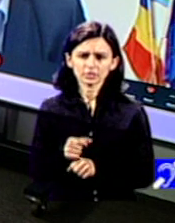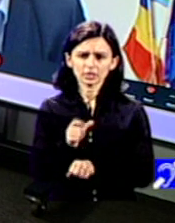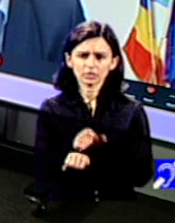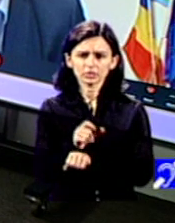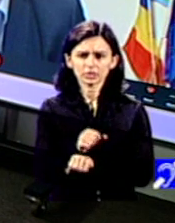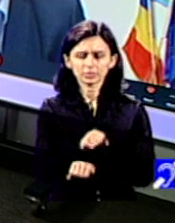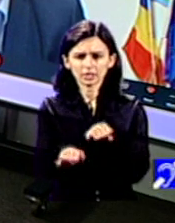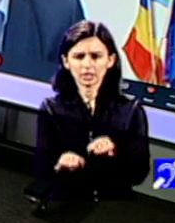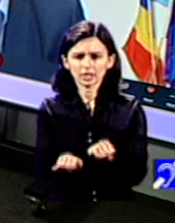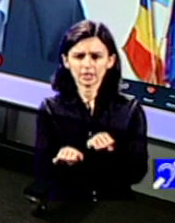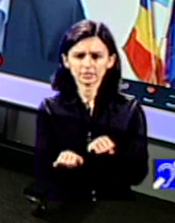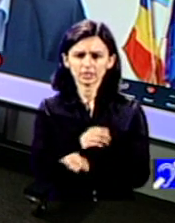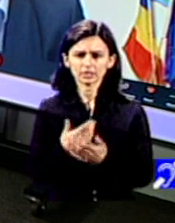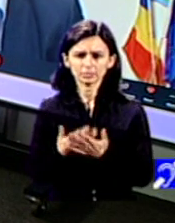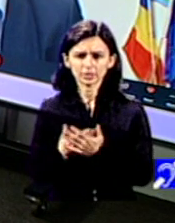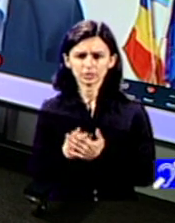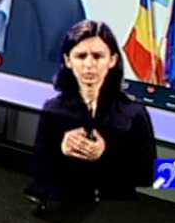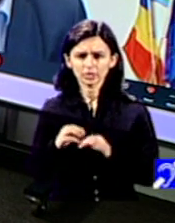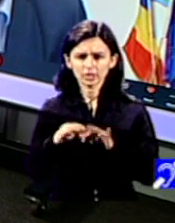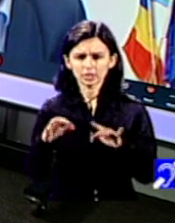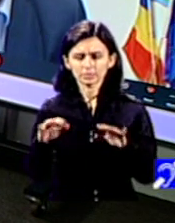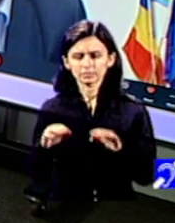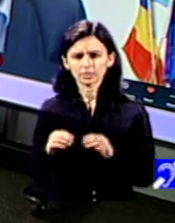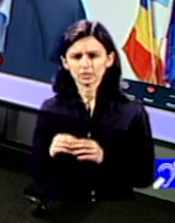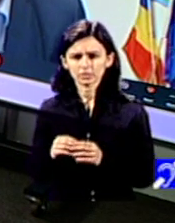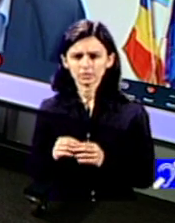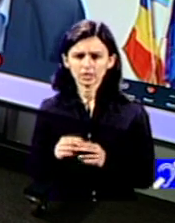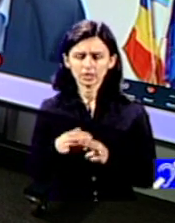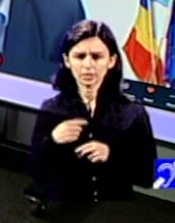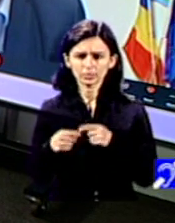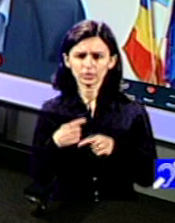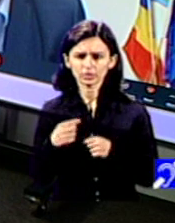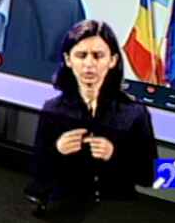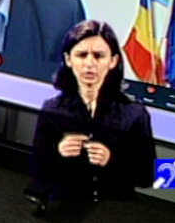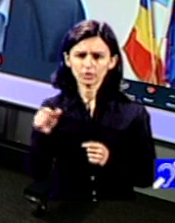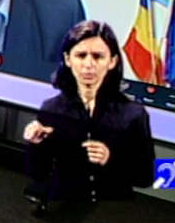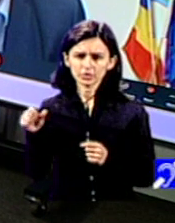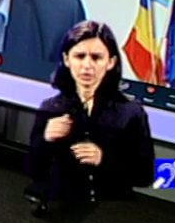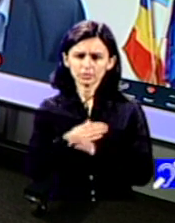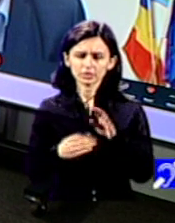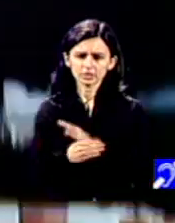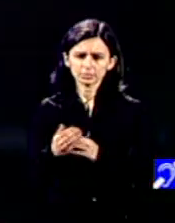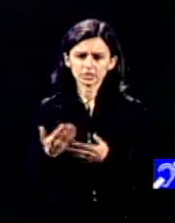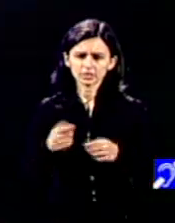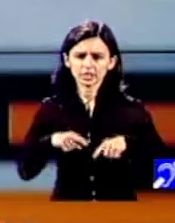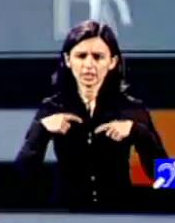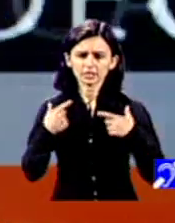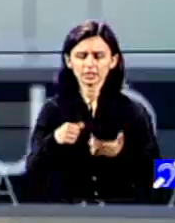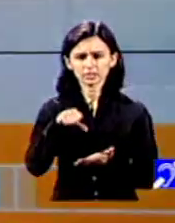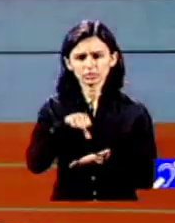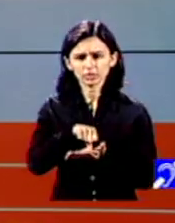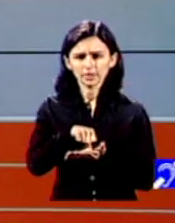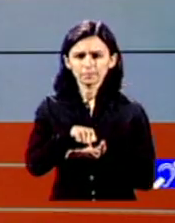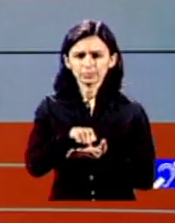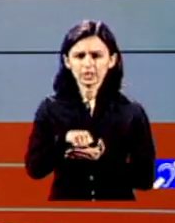condamnare cu închisoare e o persoană cu dizabilități care a trăit într-un centru de integrare prin terapie ocupațională care la 18